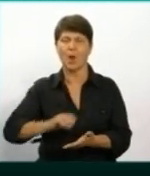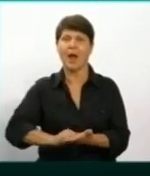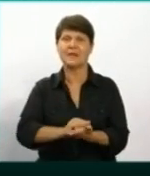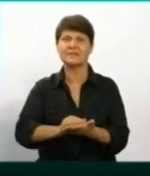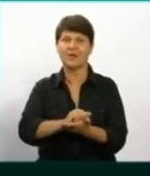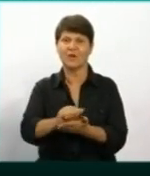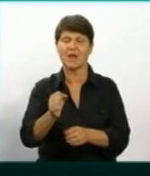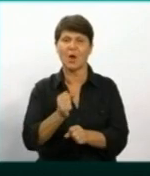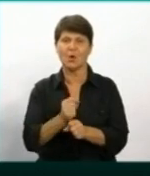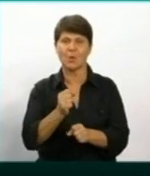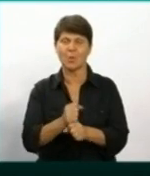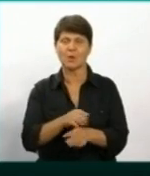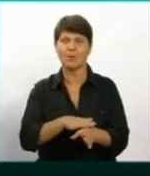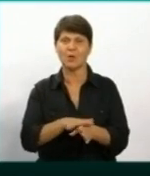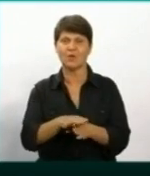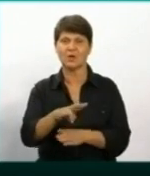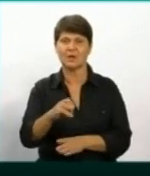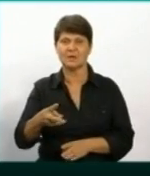асфальтні роботи проводились.